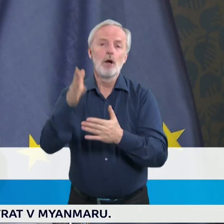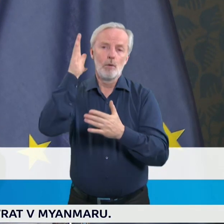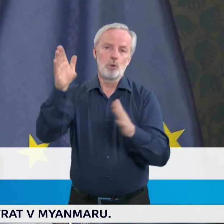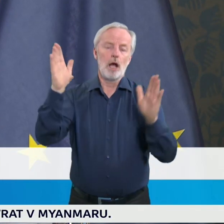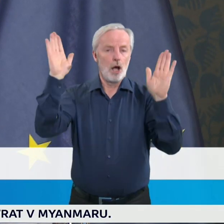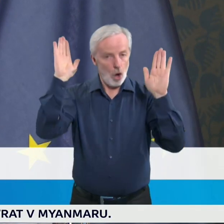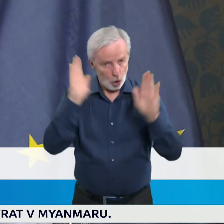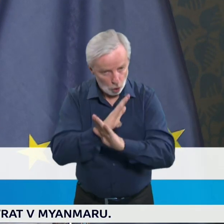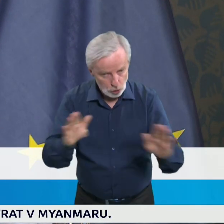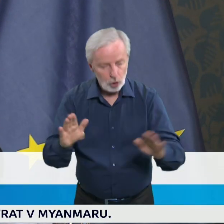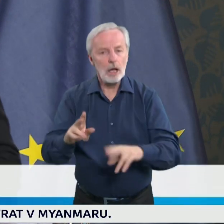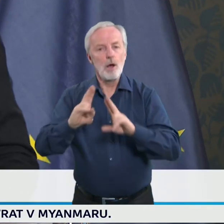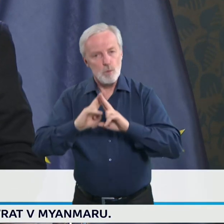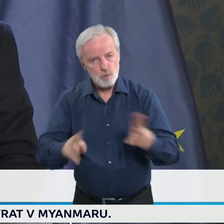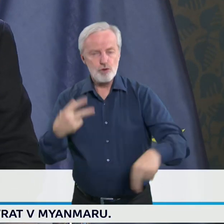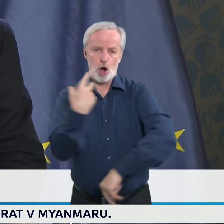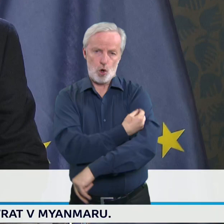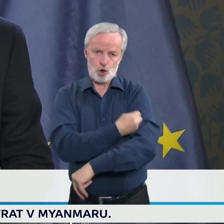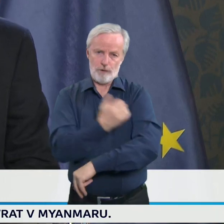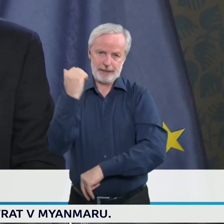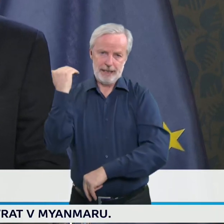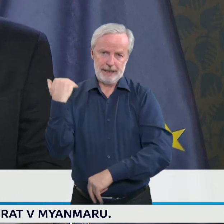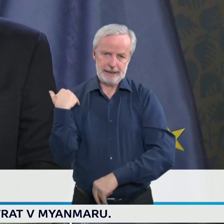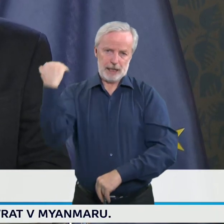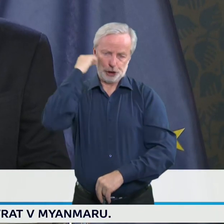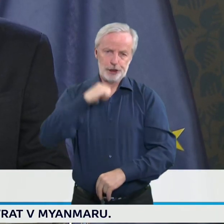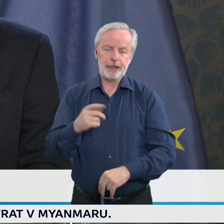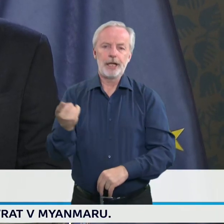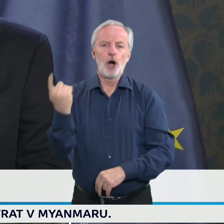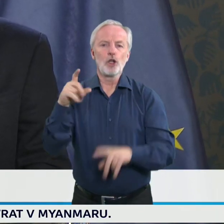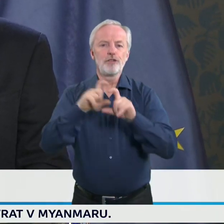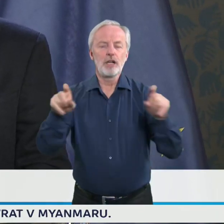kterou ministerstvo má. Další dotaz. Televize Prima.